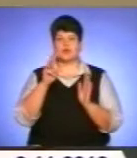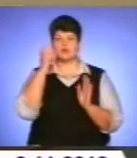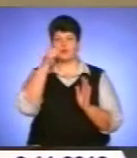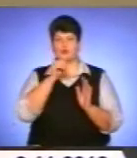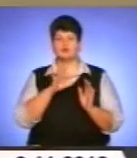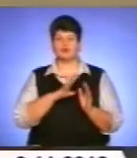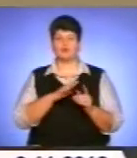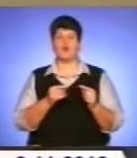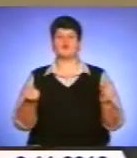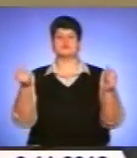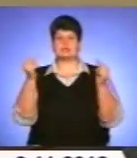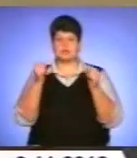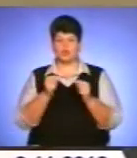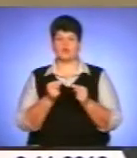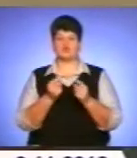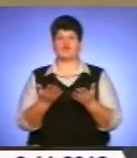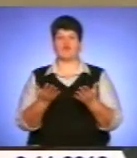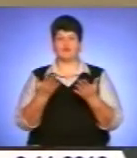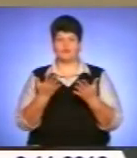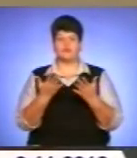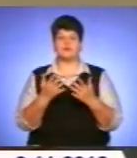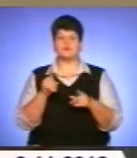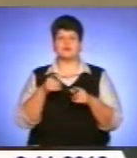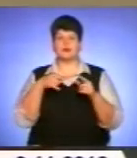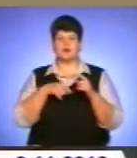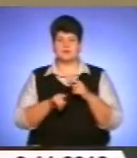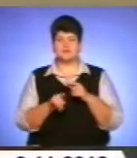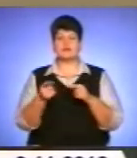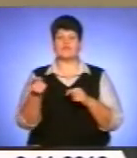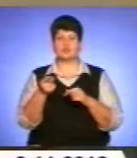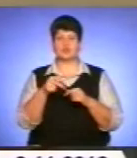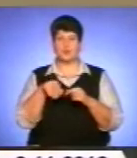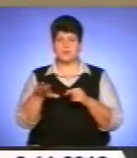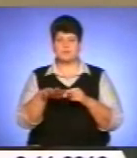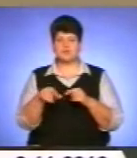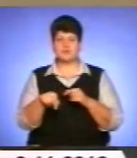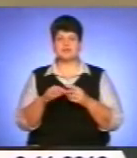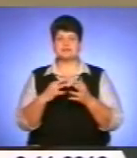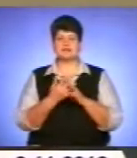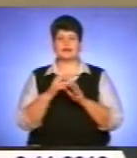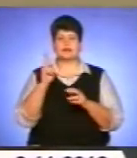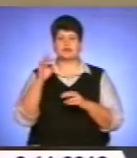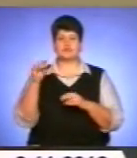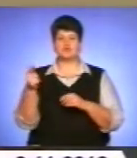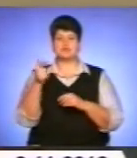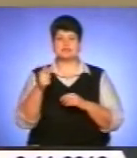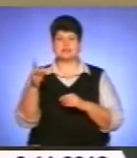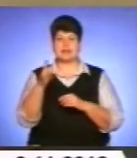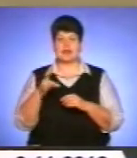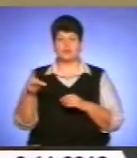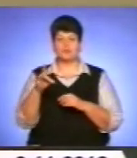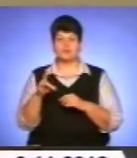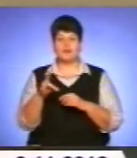остаточно визначено, що він народився, власне, на Тернопільщині, в селі Крегулець, Осятинську району.